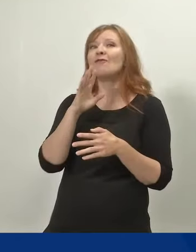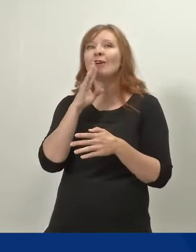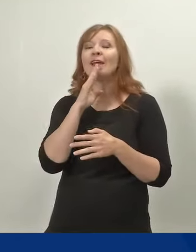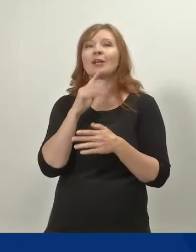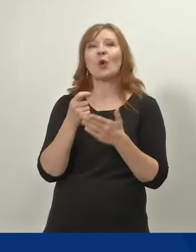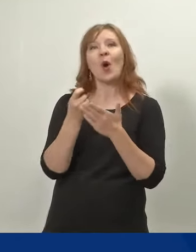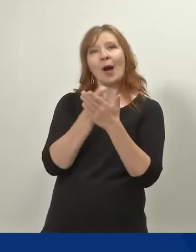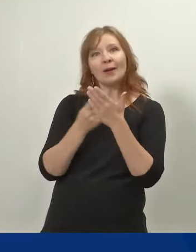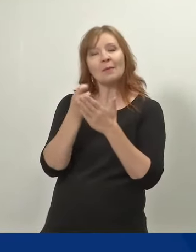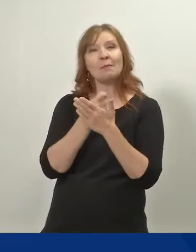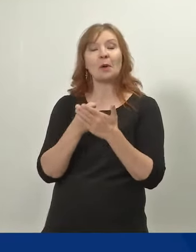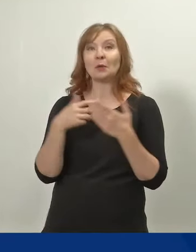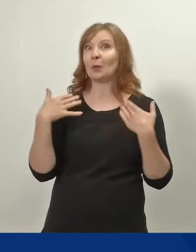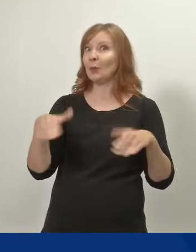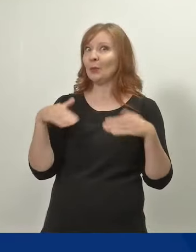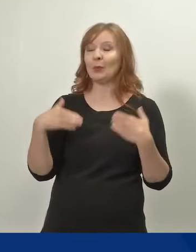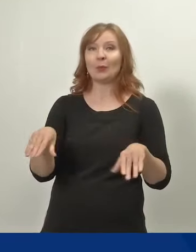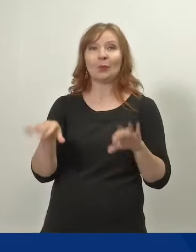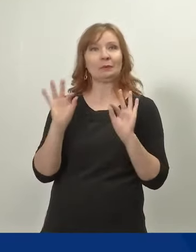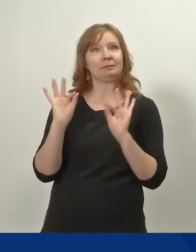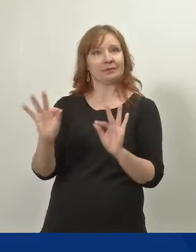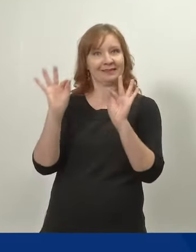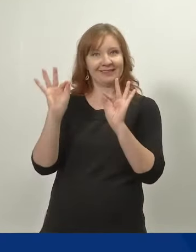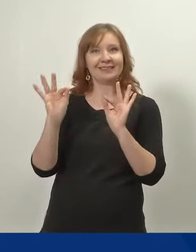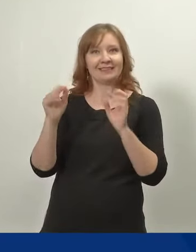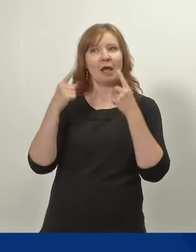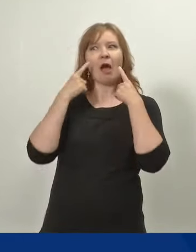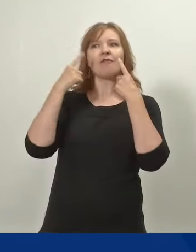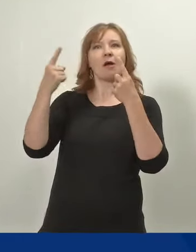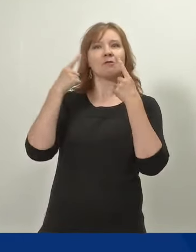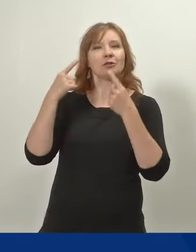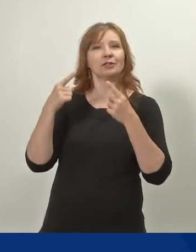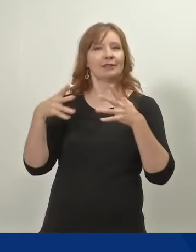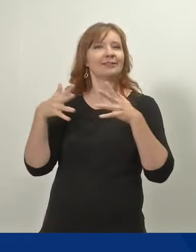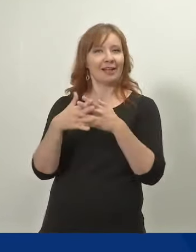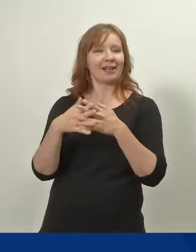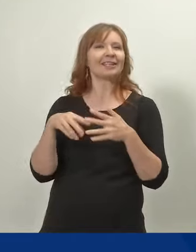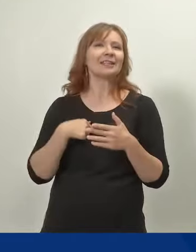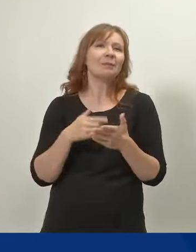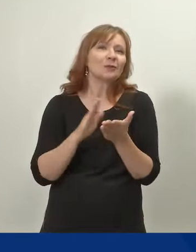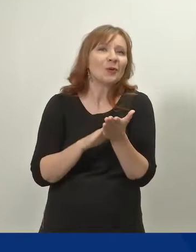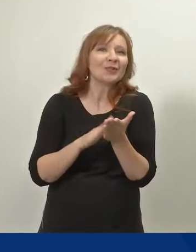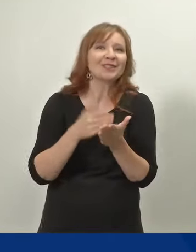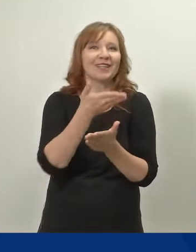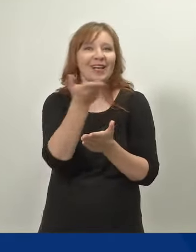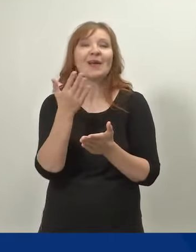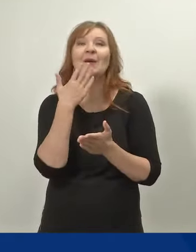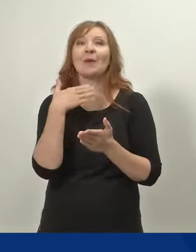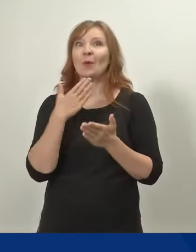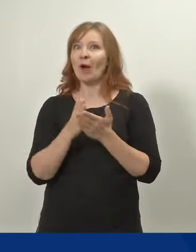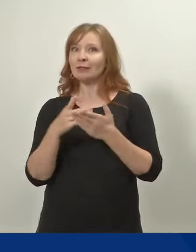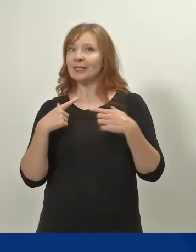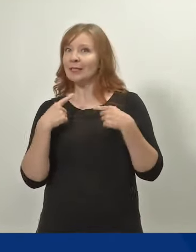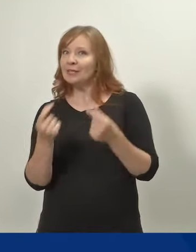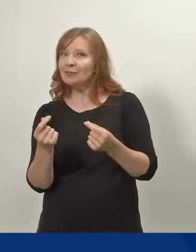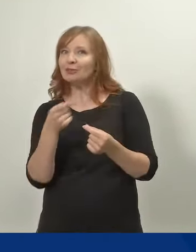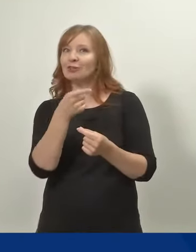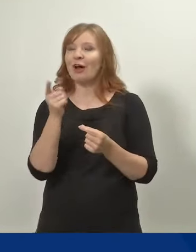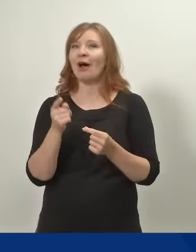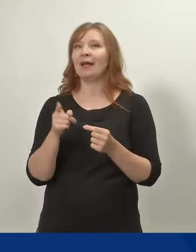animaatio on erittäin hyvin tehty ja havainnollistaa hyvin uudistusta, eli kehotan kaikkia asiasta kiinnostuneita